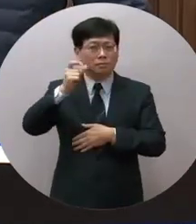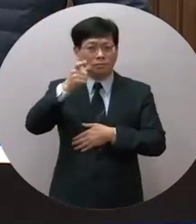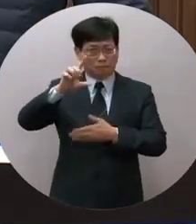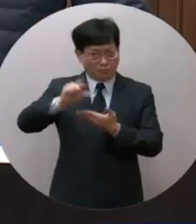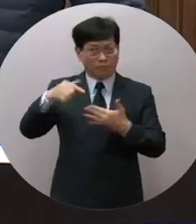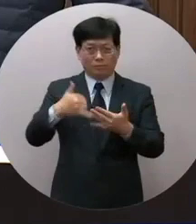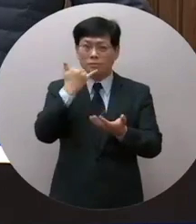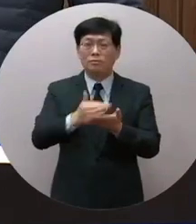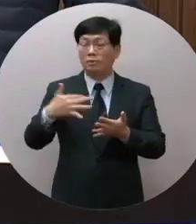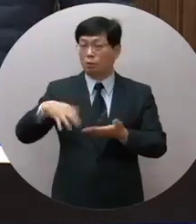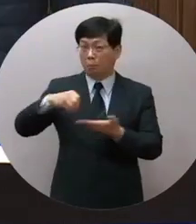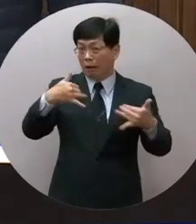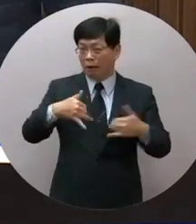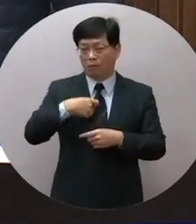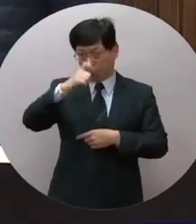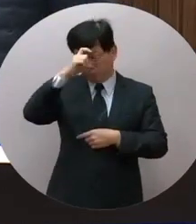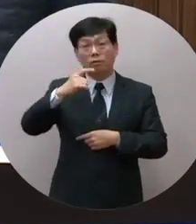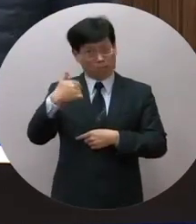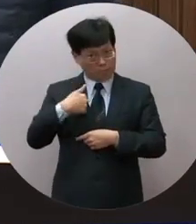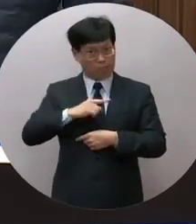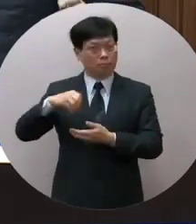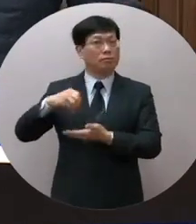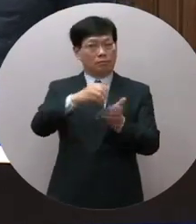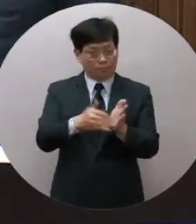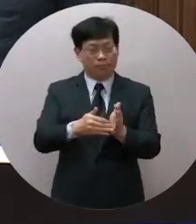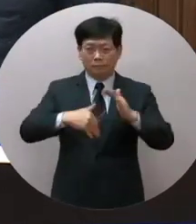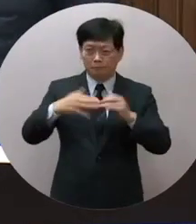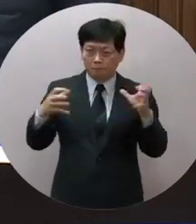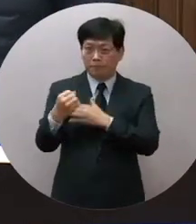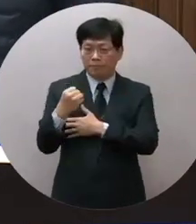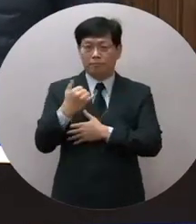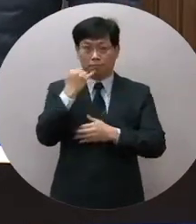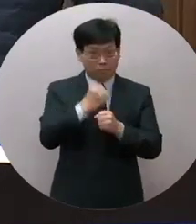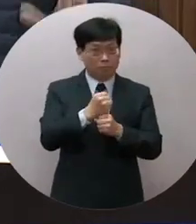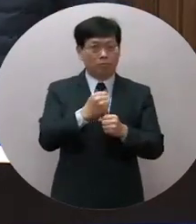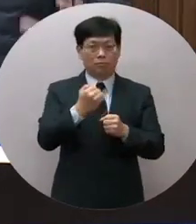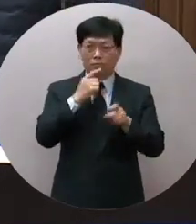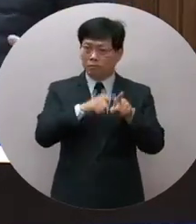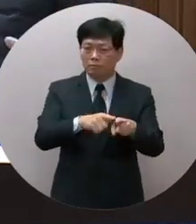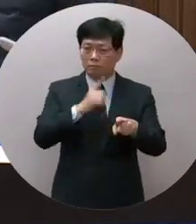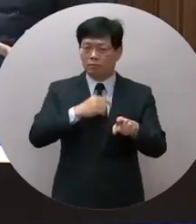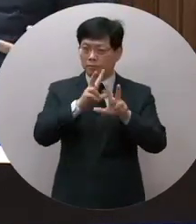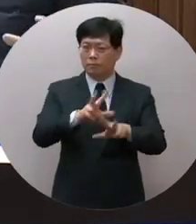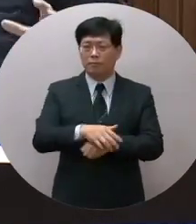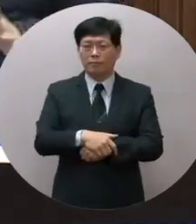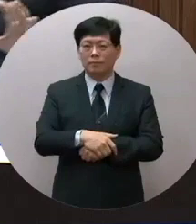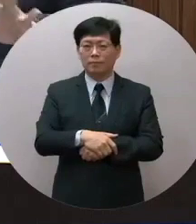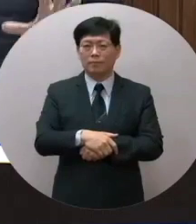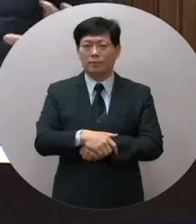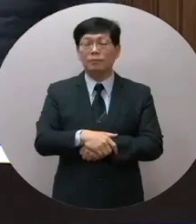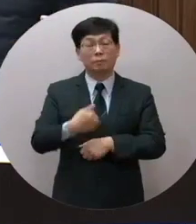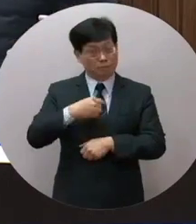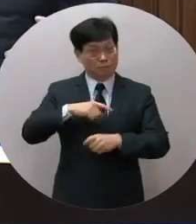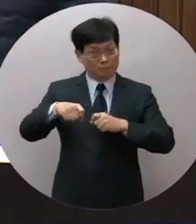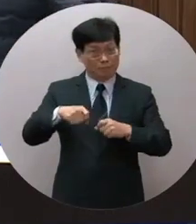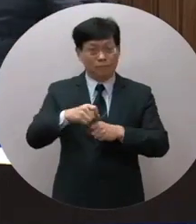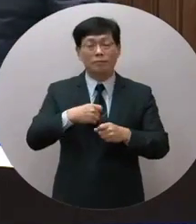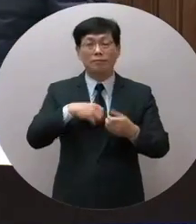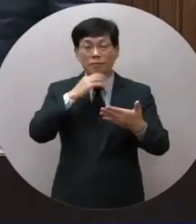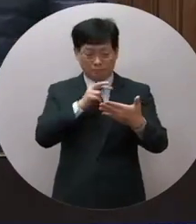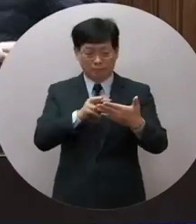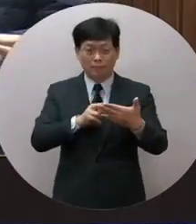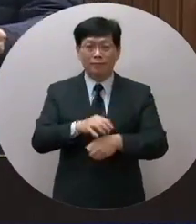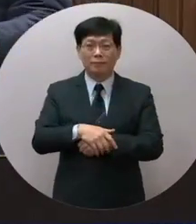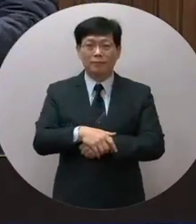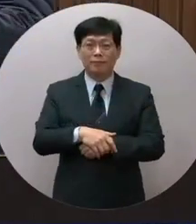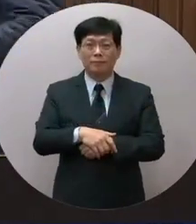我的版本還能滴出去我希望滴出來之後大家一起來努力做得到的地方能夠把它落實所謂我的版本你看